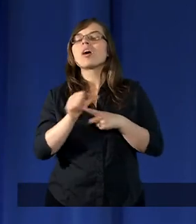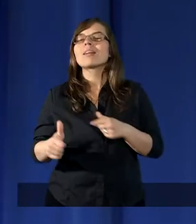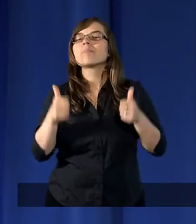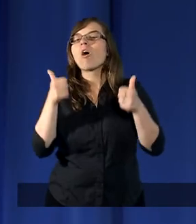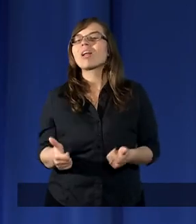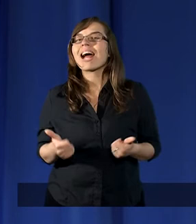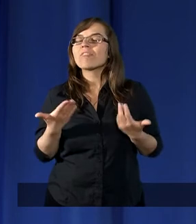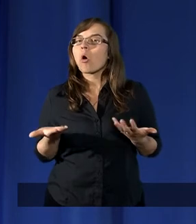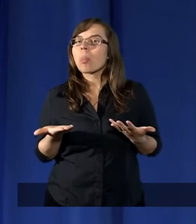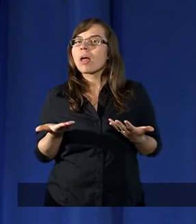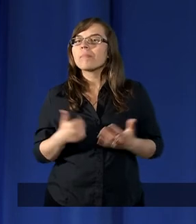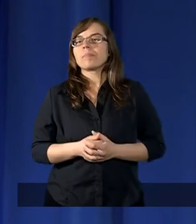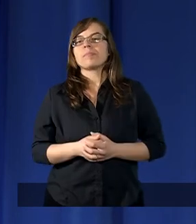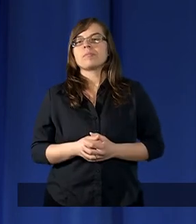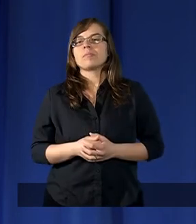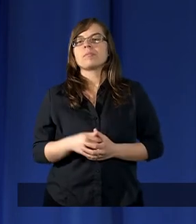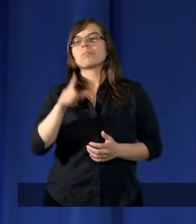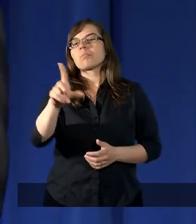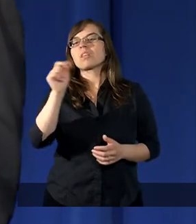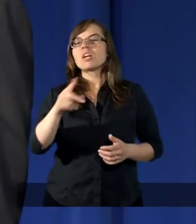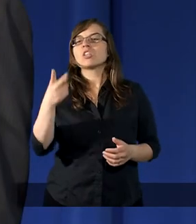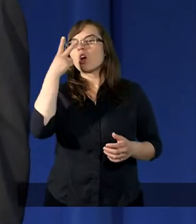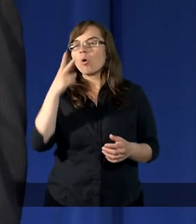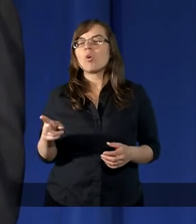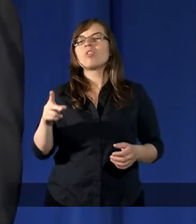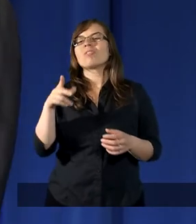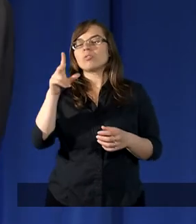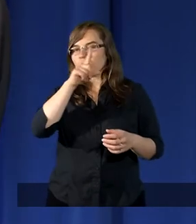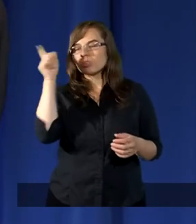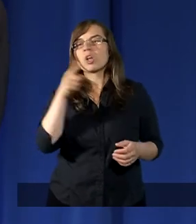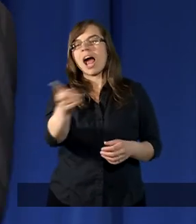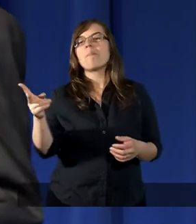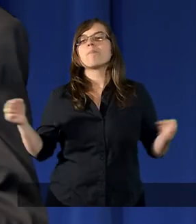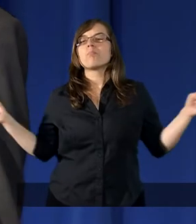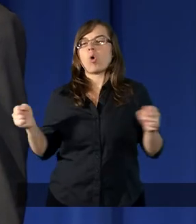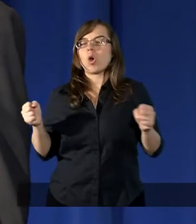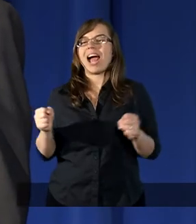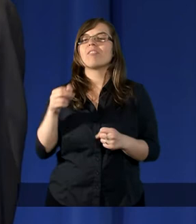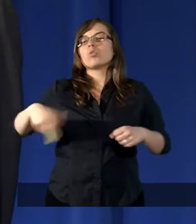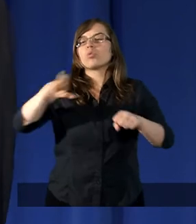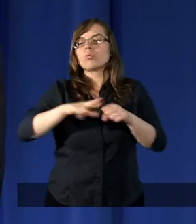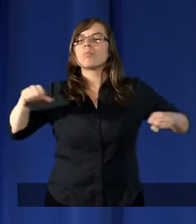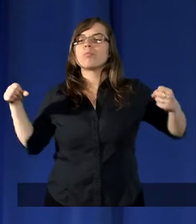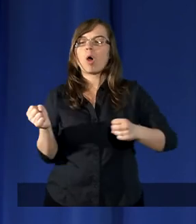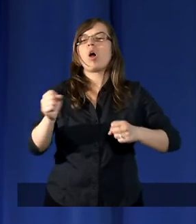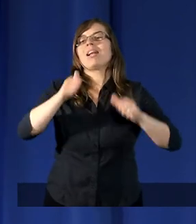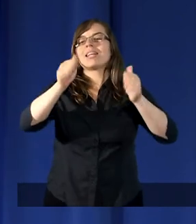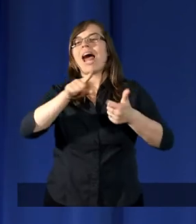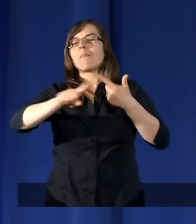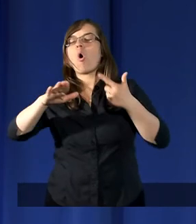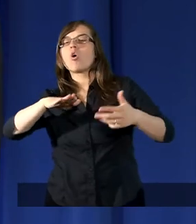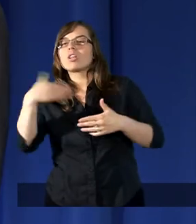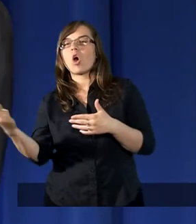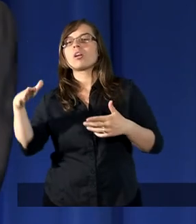postawione? Że udziałem bojaźliwych, którzy boją się stanąć po stronie